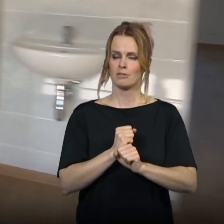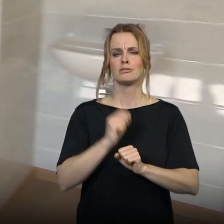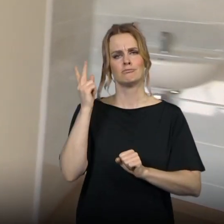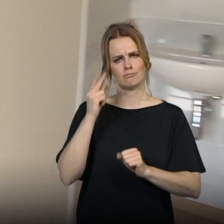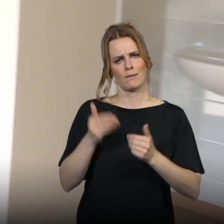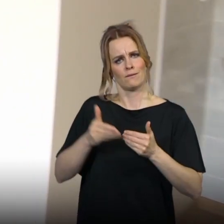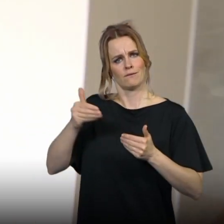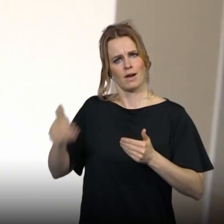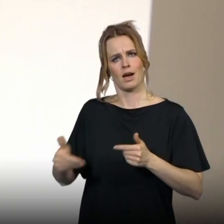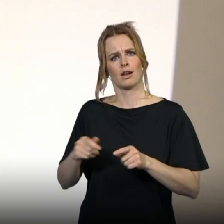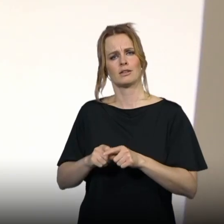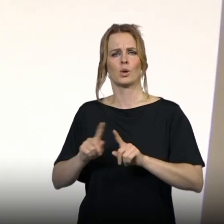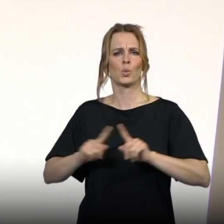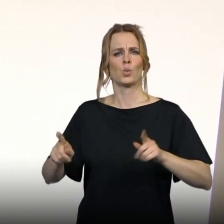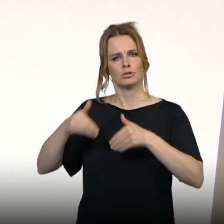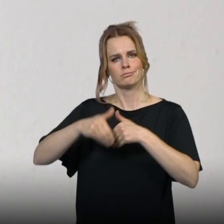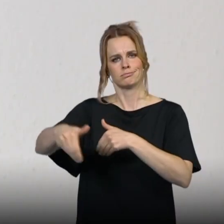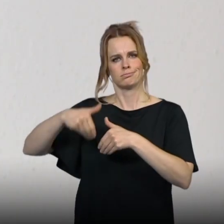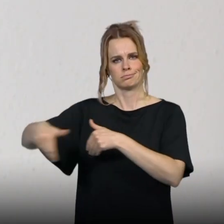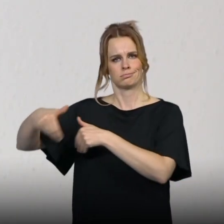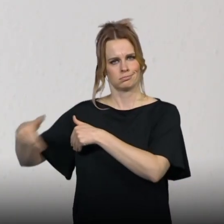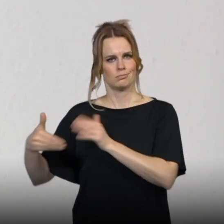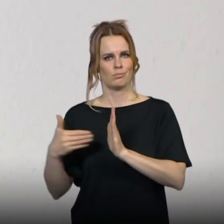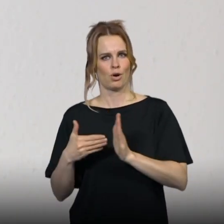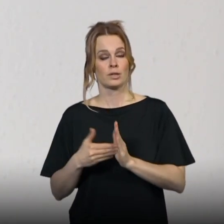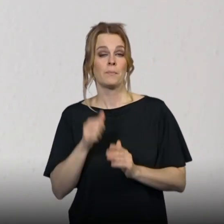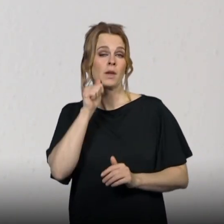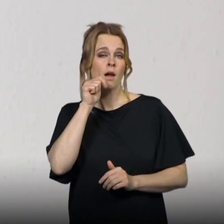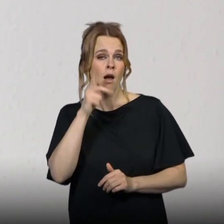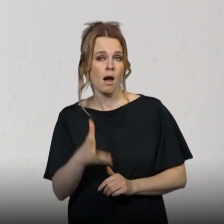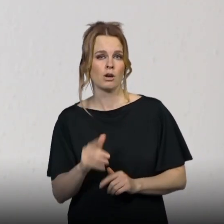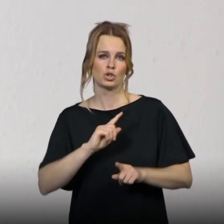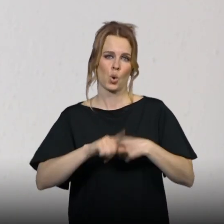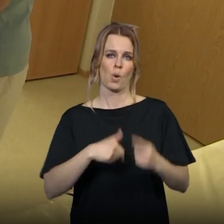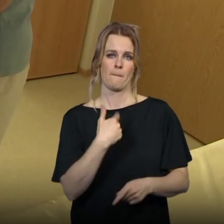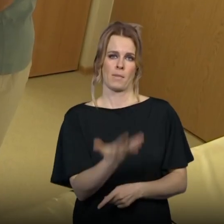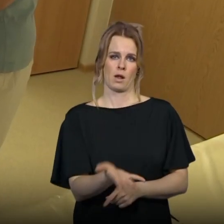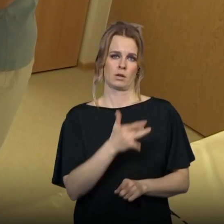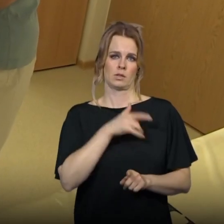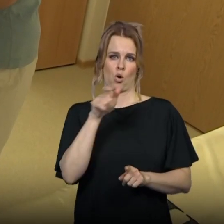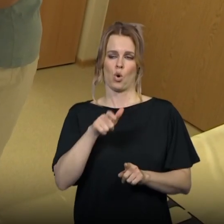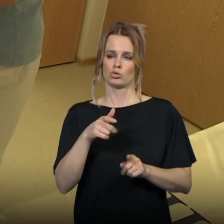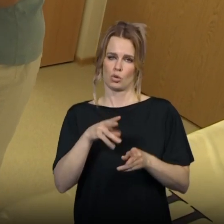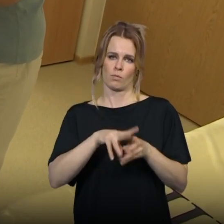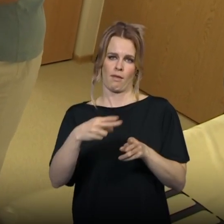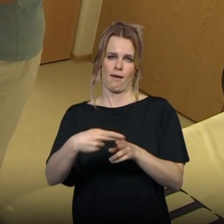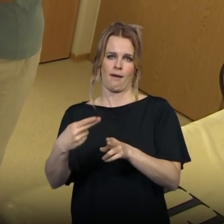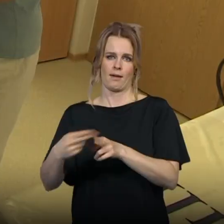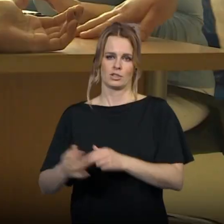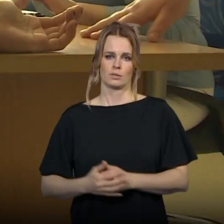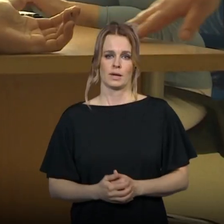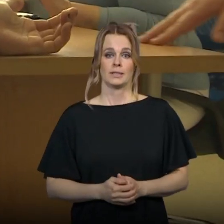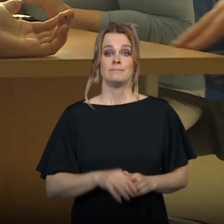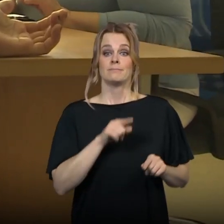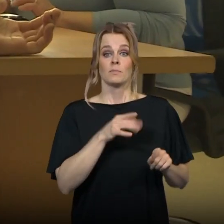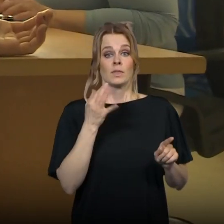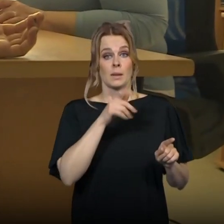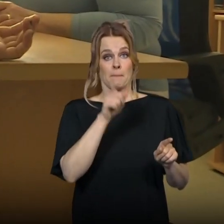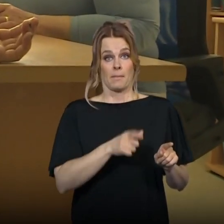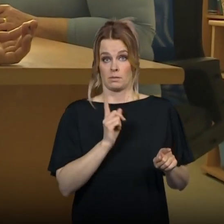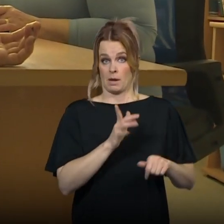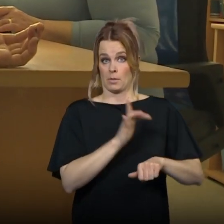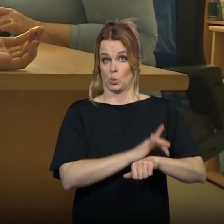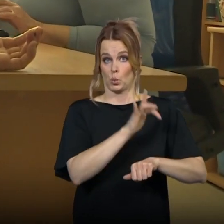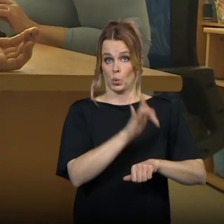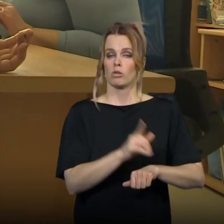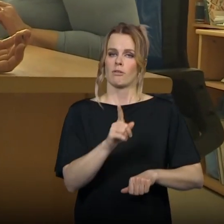kartotéka. Jinak denně odbavíme tak kolem těch 50 pacientů. Správně už by měla být v důchodu. Ještě minimálně dva